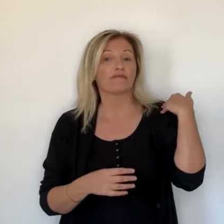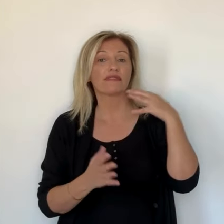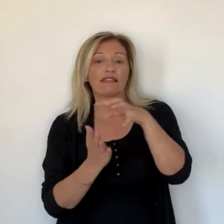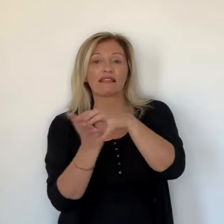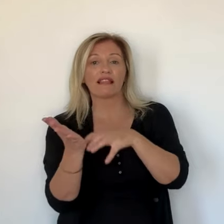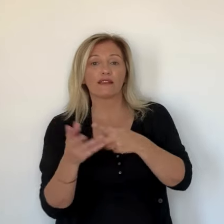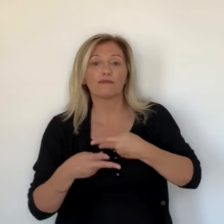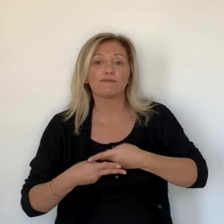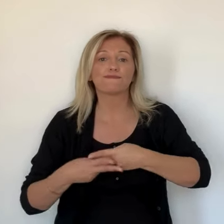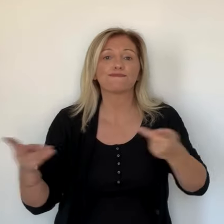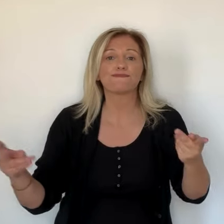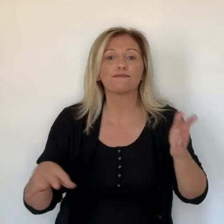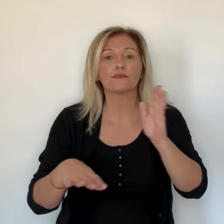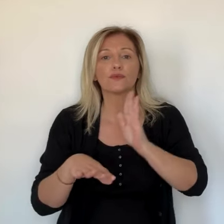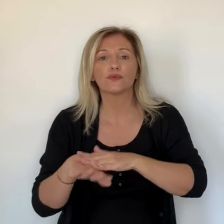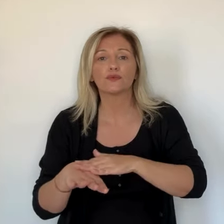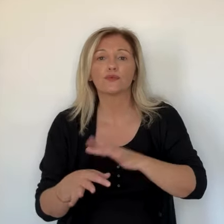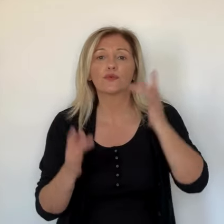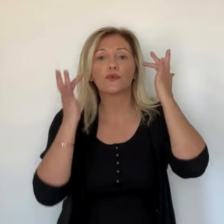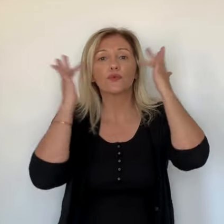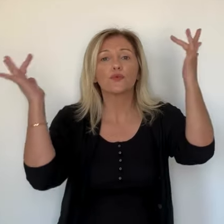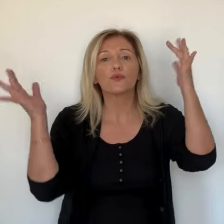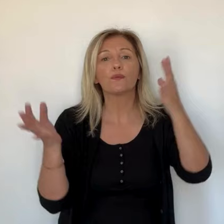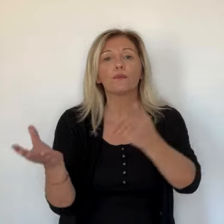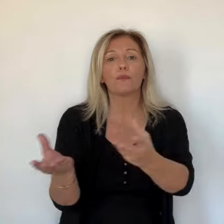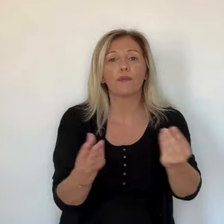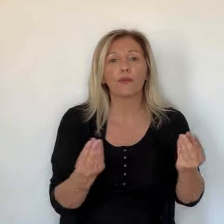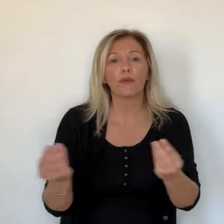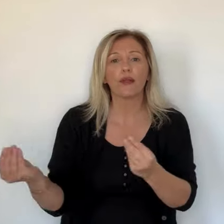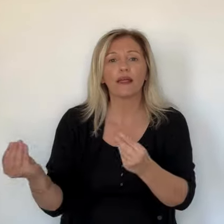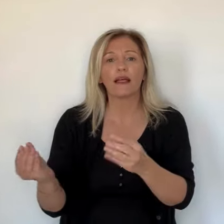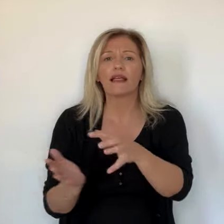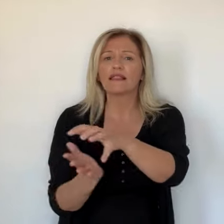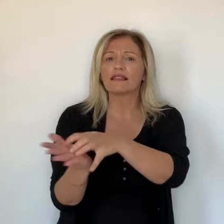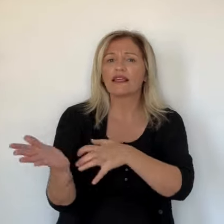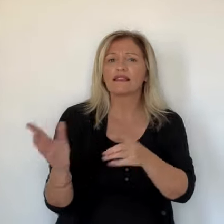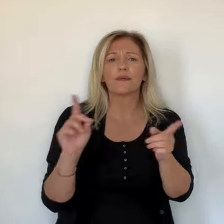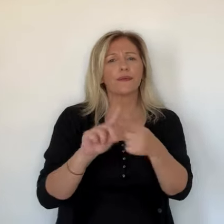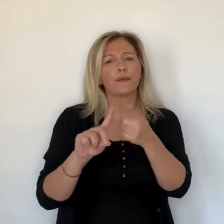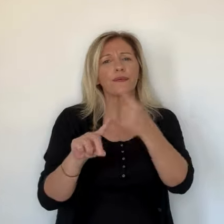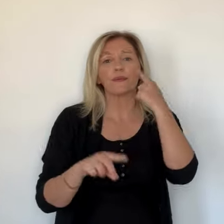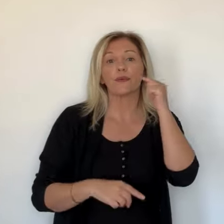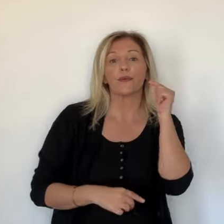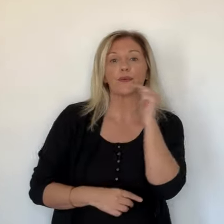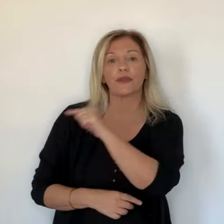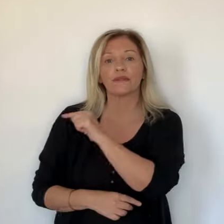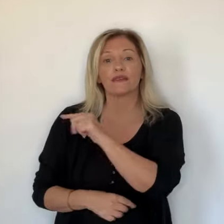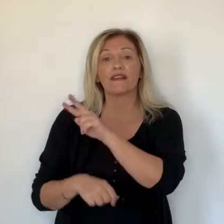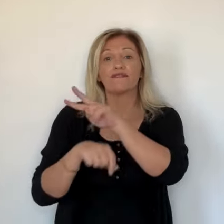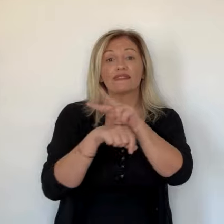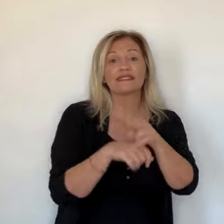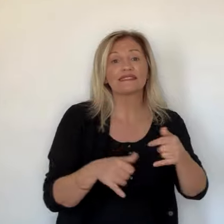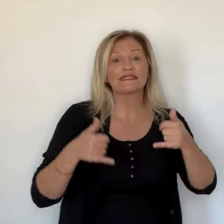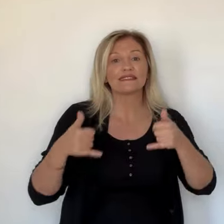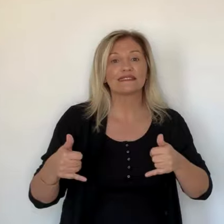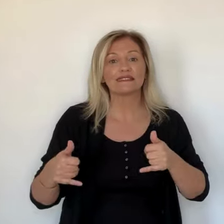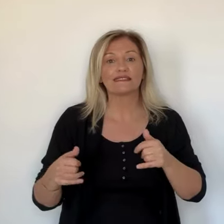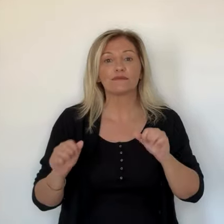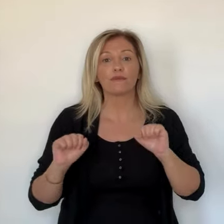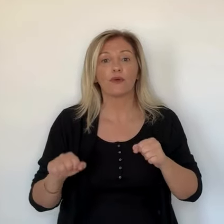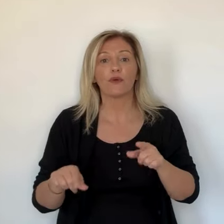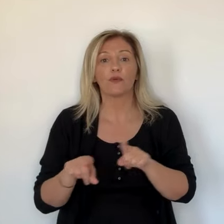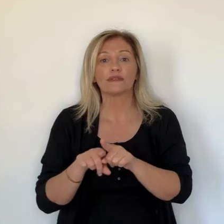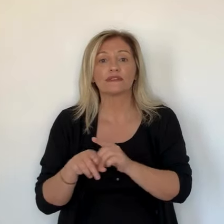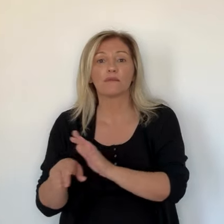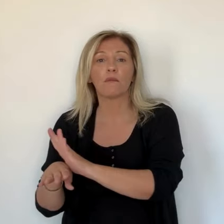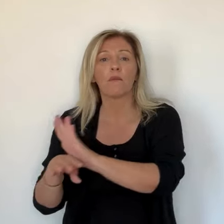le document majeur de son pontificat sur le thème de la culture populaire. Et on peut penser effectivement que